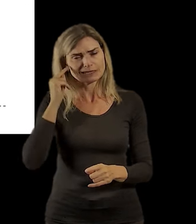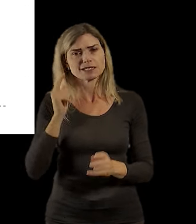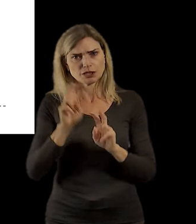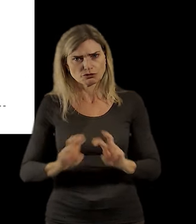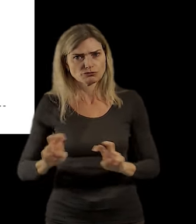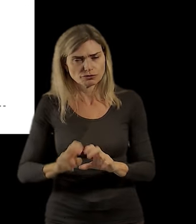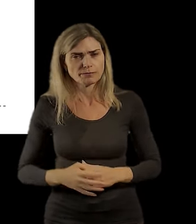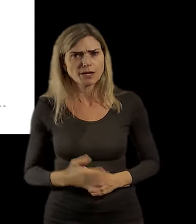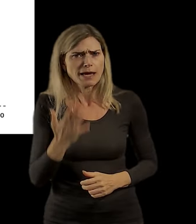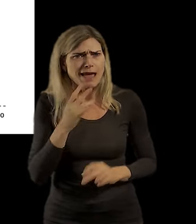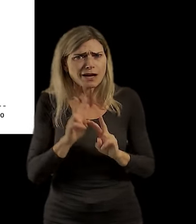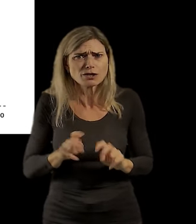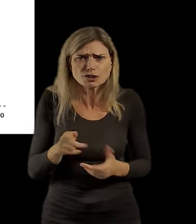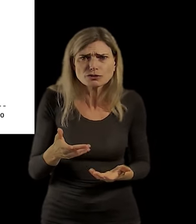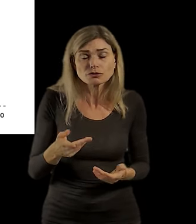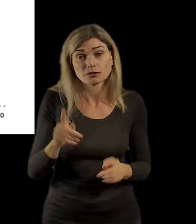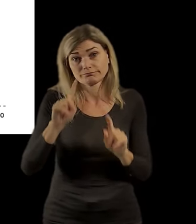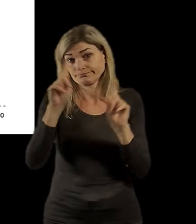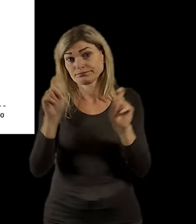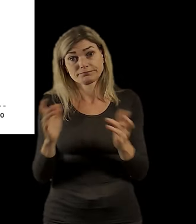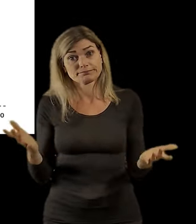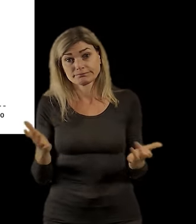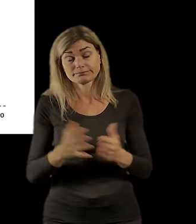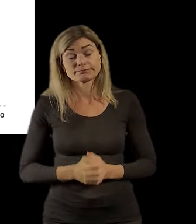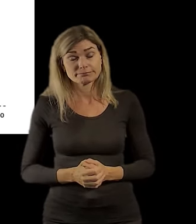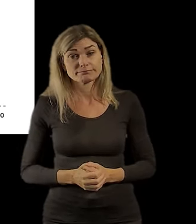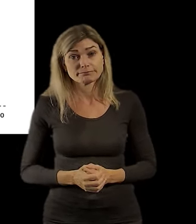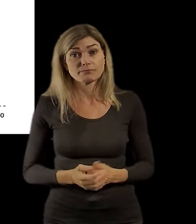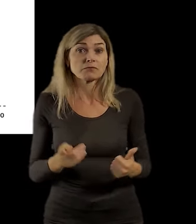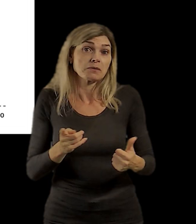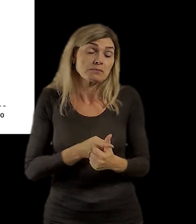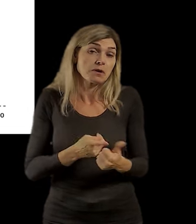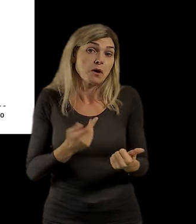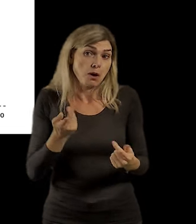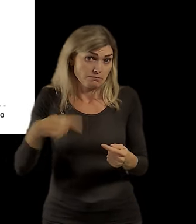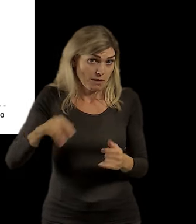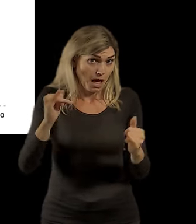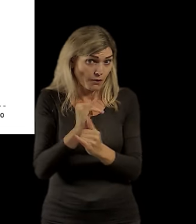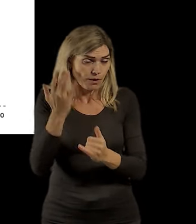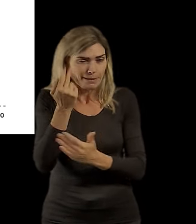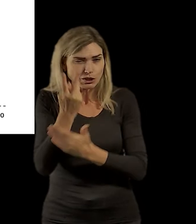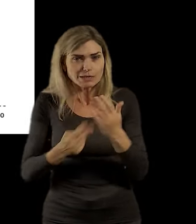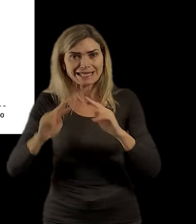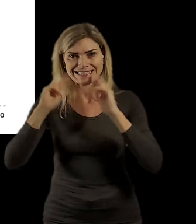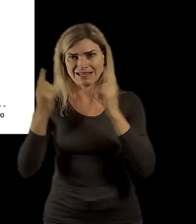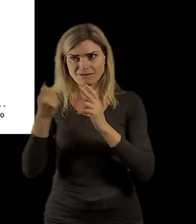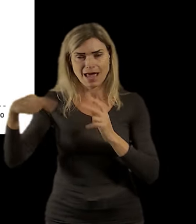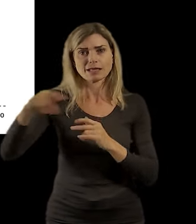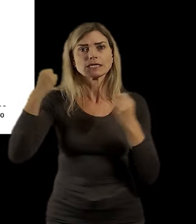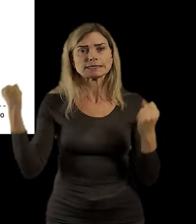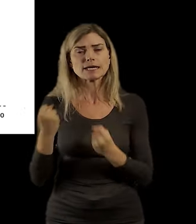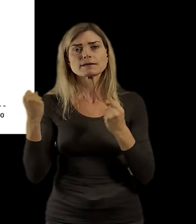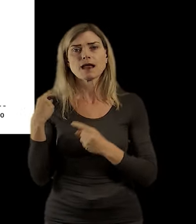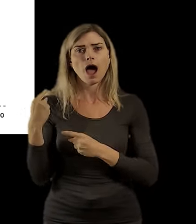způsobem řešit, je samozřejmě s otazníkem. Možná jste četli, že teďka ve světě už je taková tendence, že se